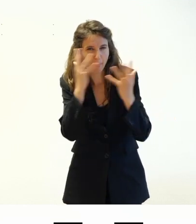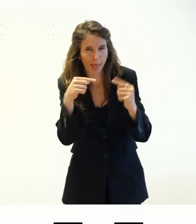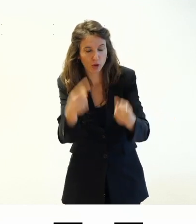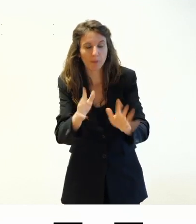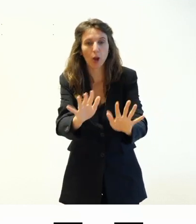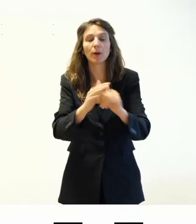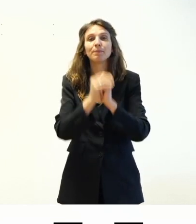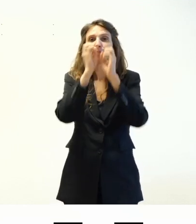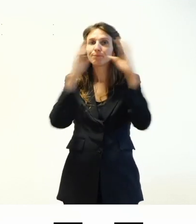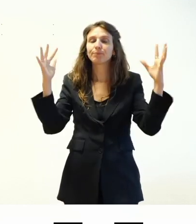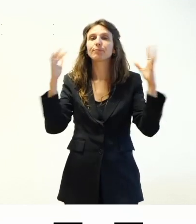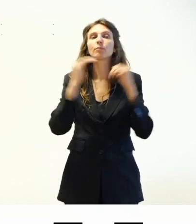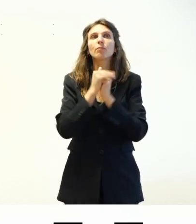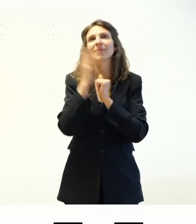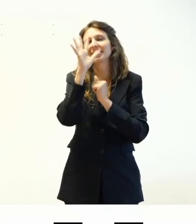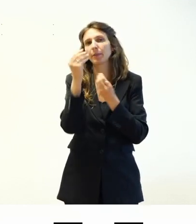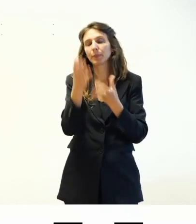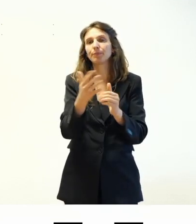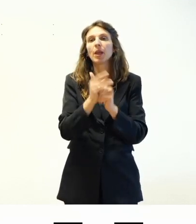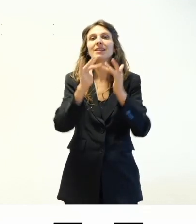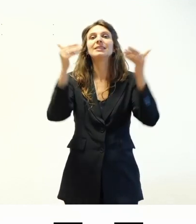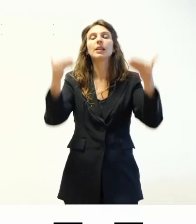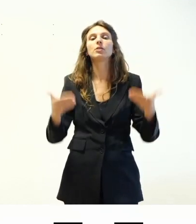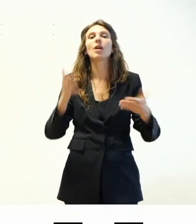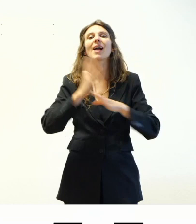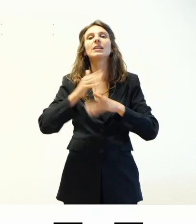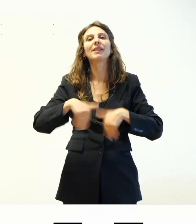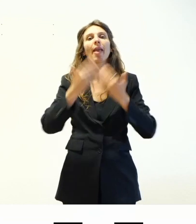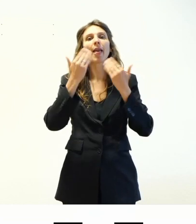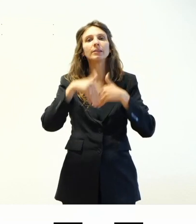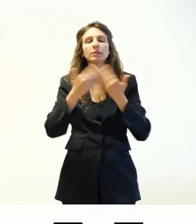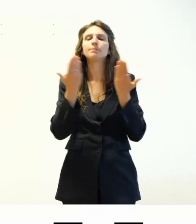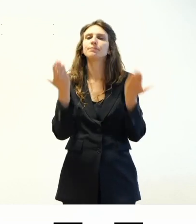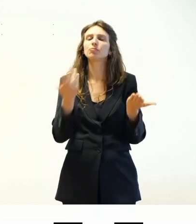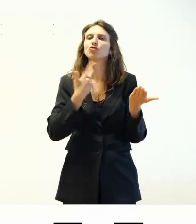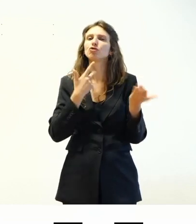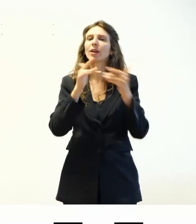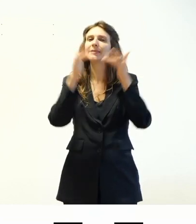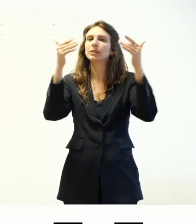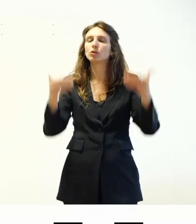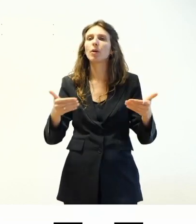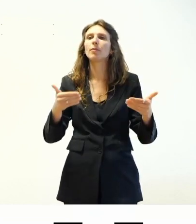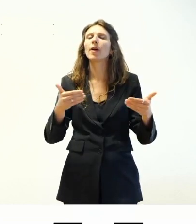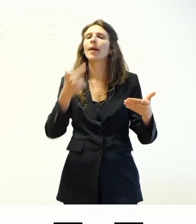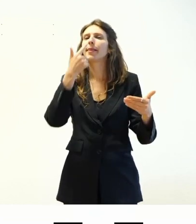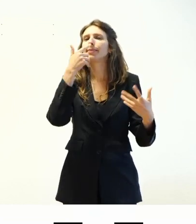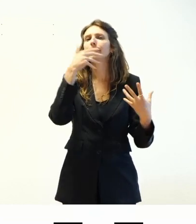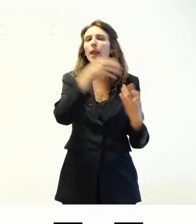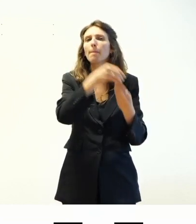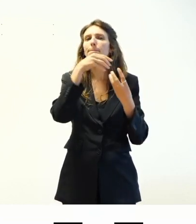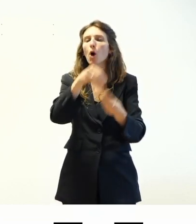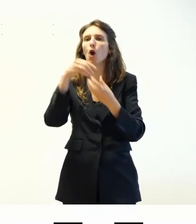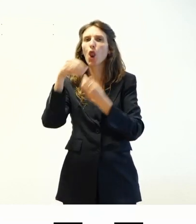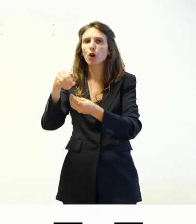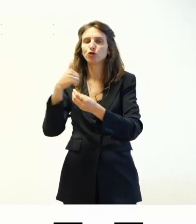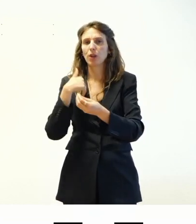andare, facciamo l'esempio molto semplice, il sito degli Accessibility Days ha diverse tipologie di, oltre